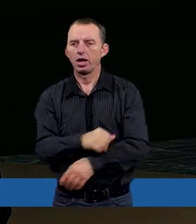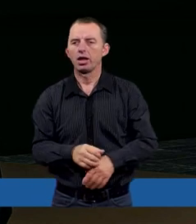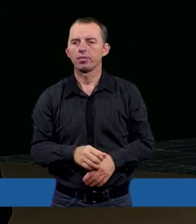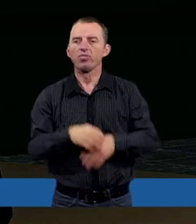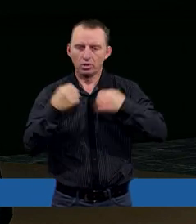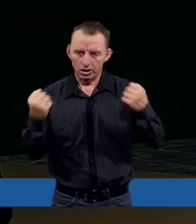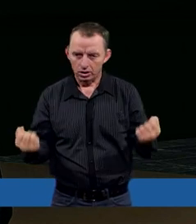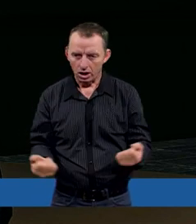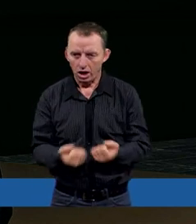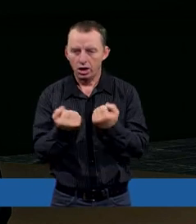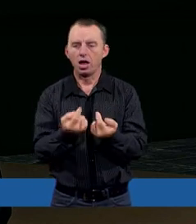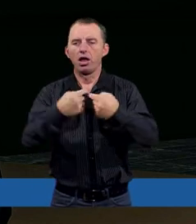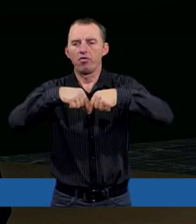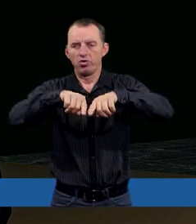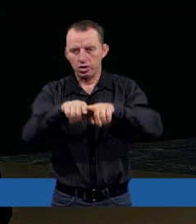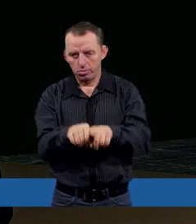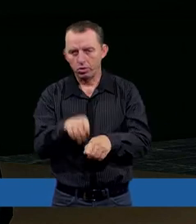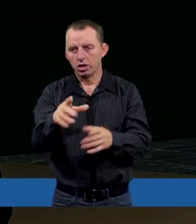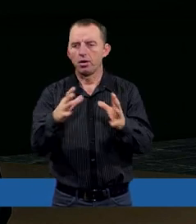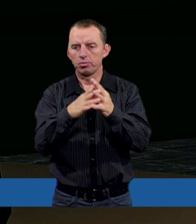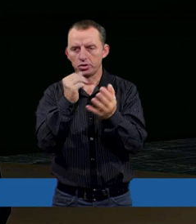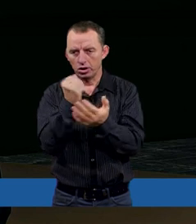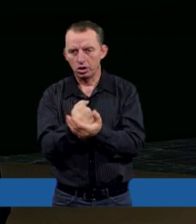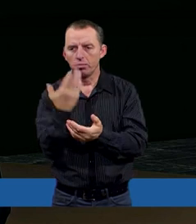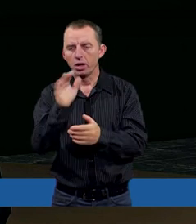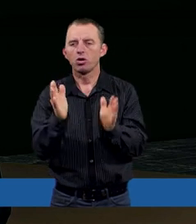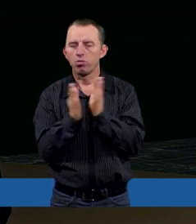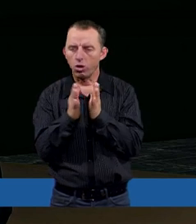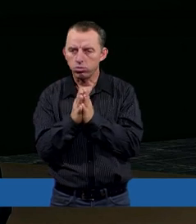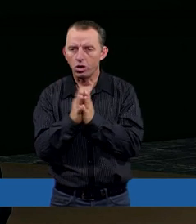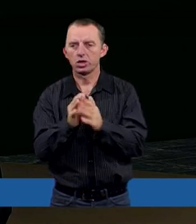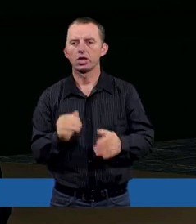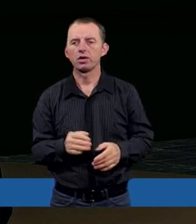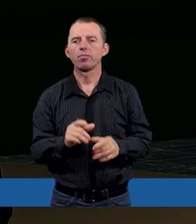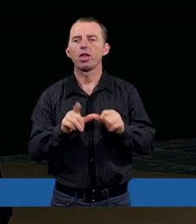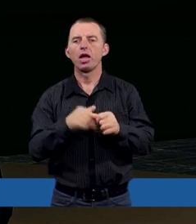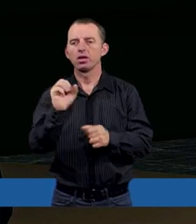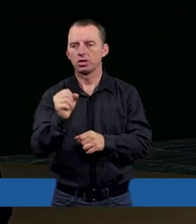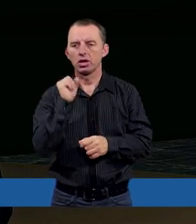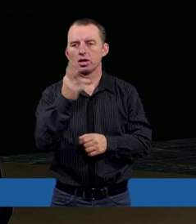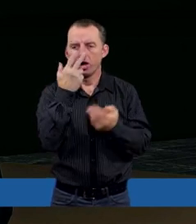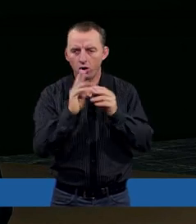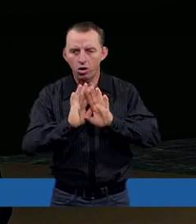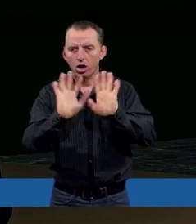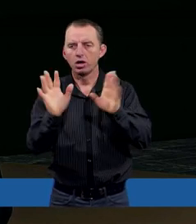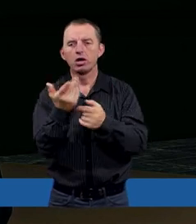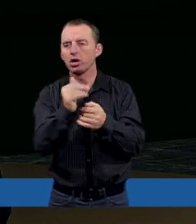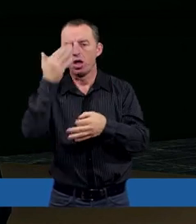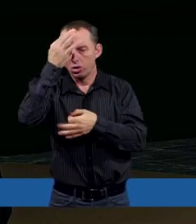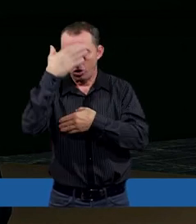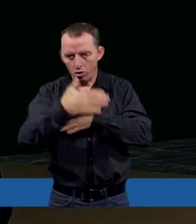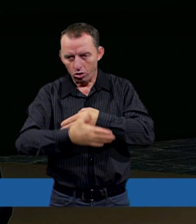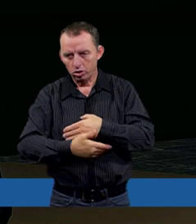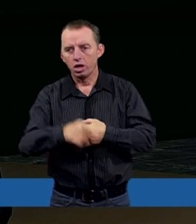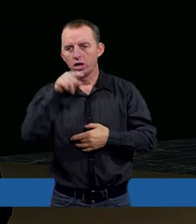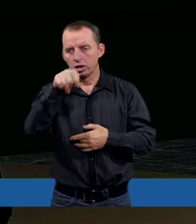stara się wypełniać wszystkie przykazania i są bardzo pobożni. A jednak okazuje się, że nie do końca ich